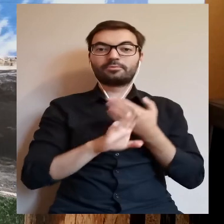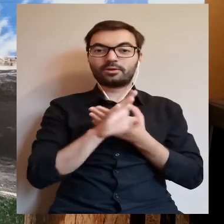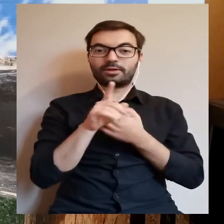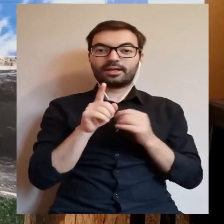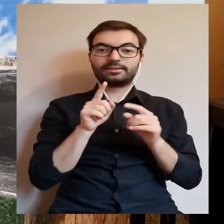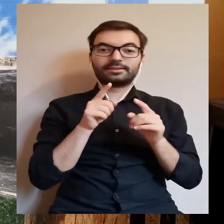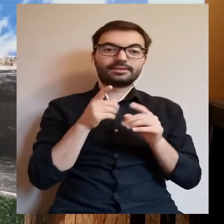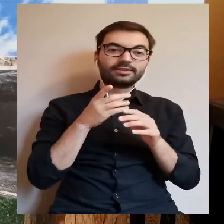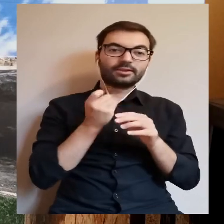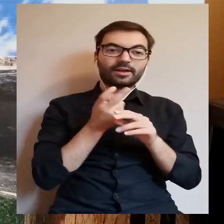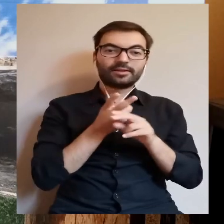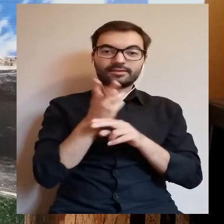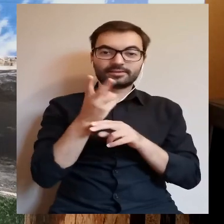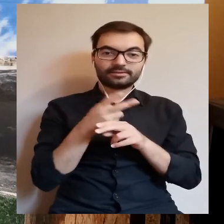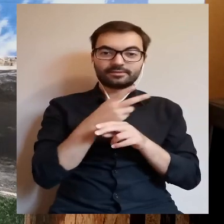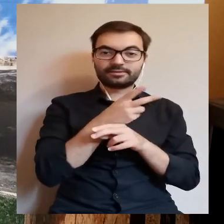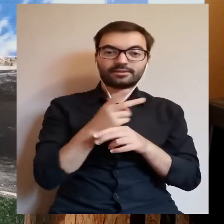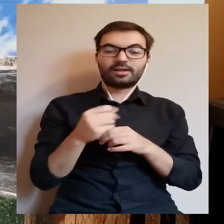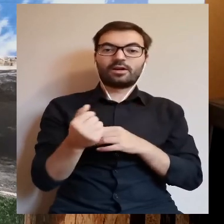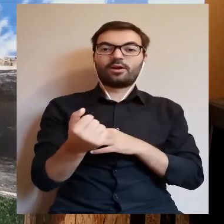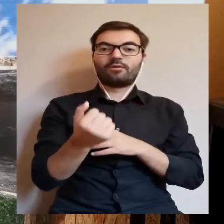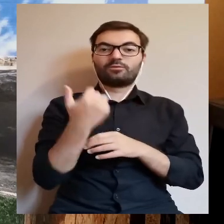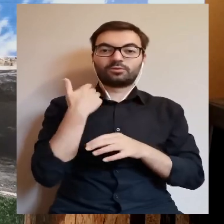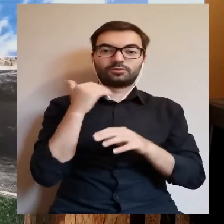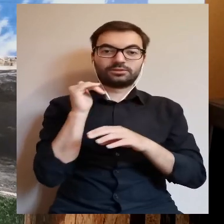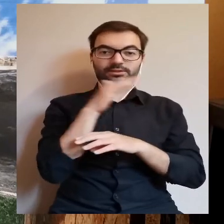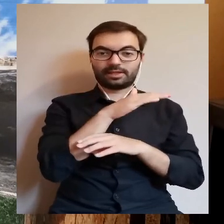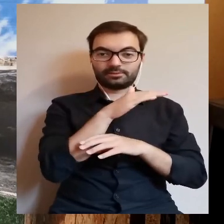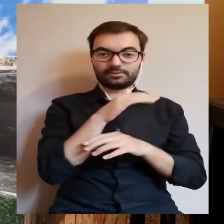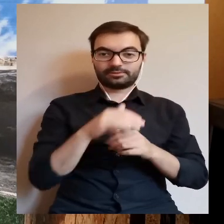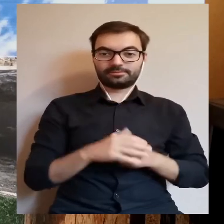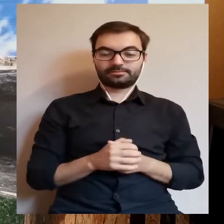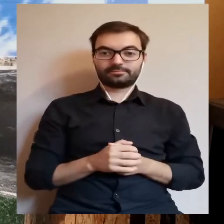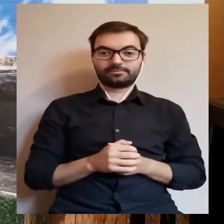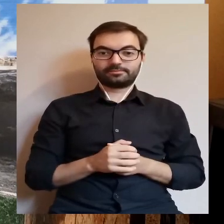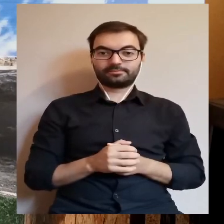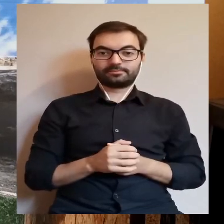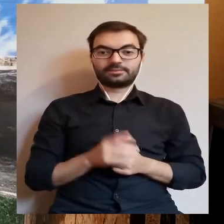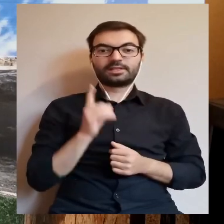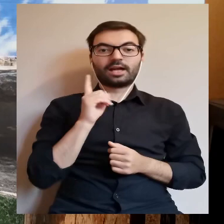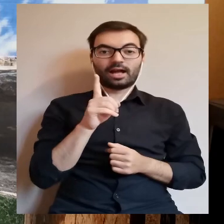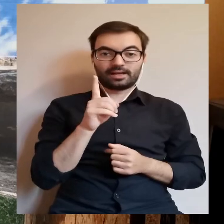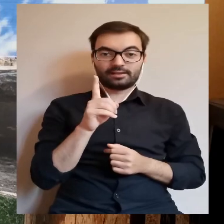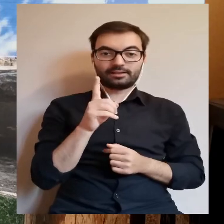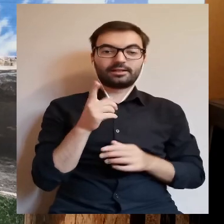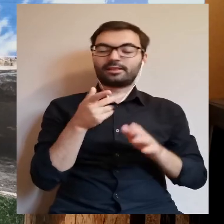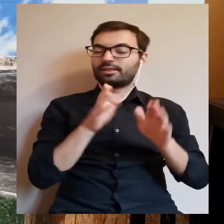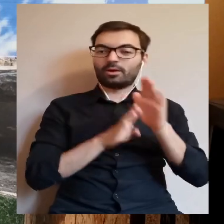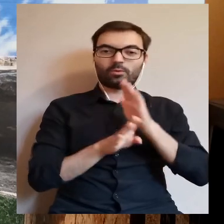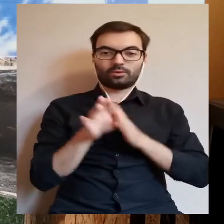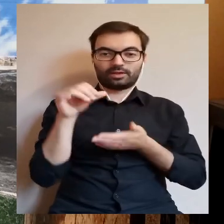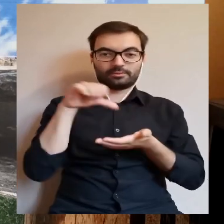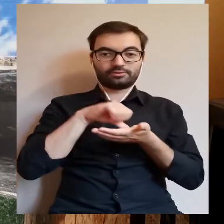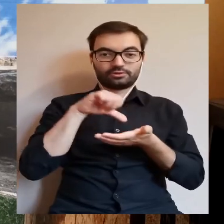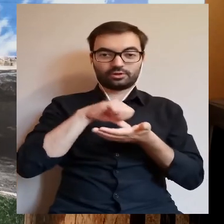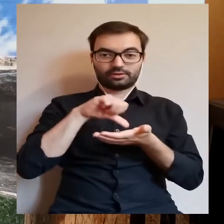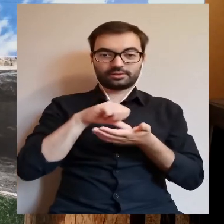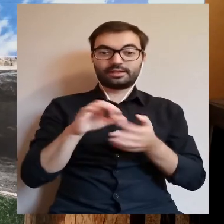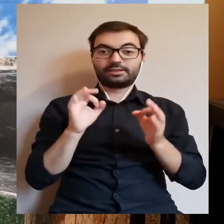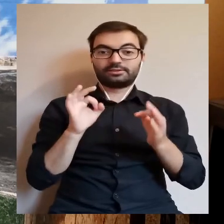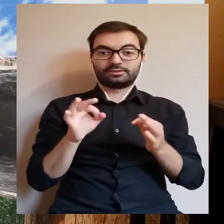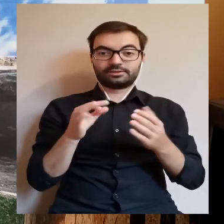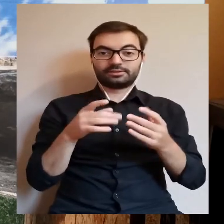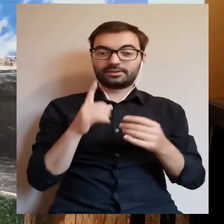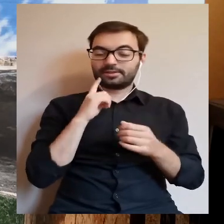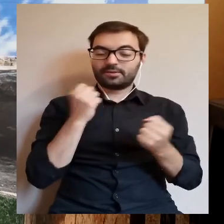również o krańce wschodnie i zachodnie tegoż województwa, ale nie omijamy także środka. Dzisiaj